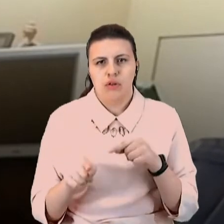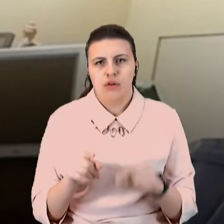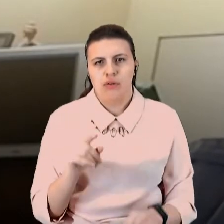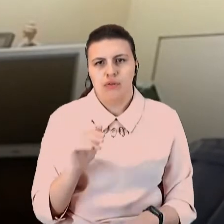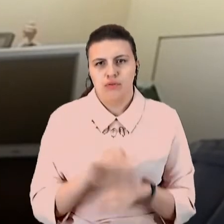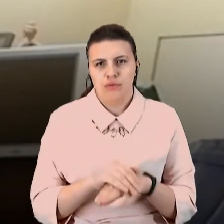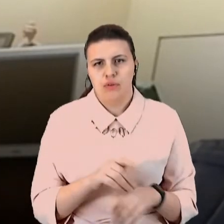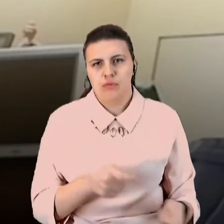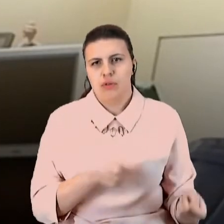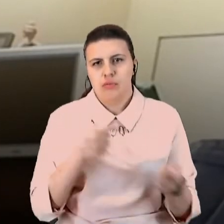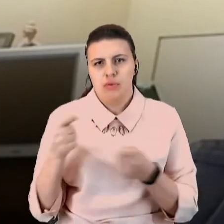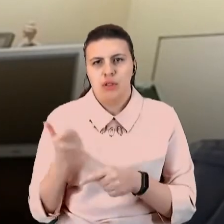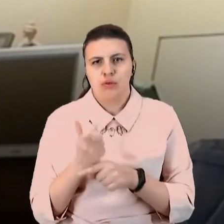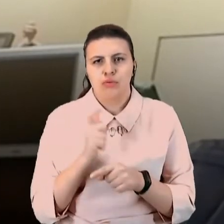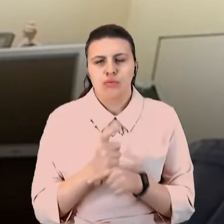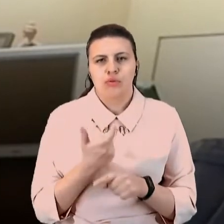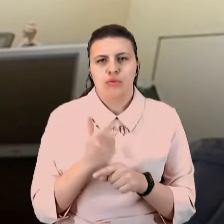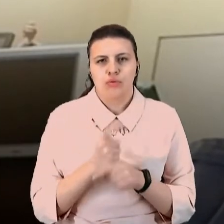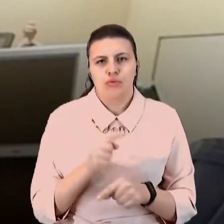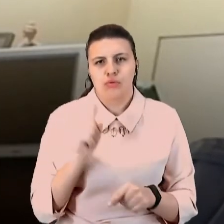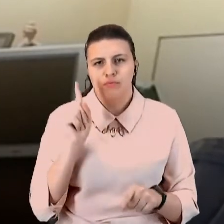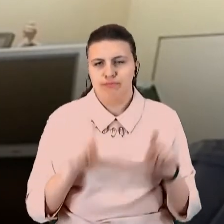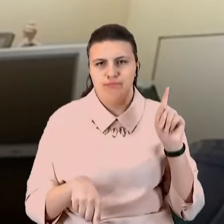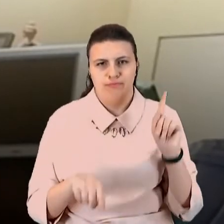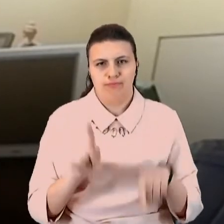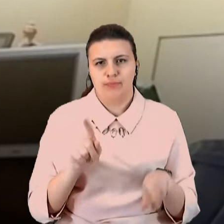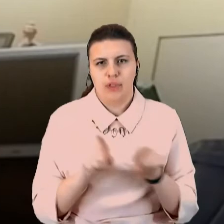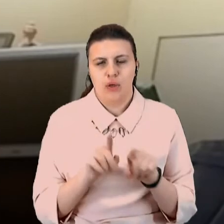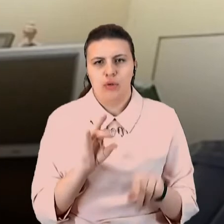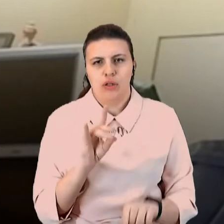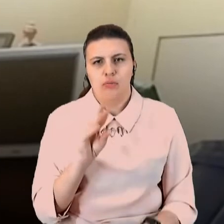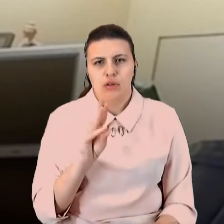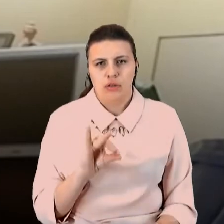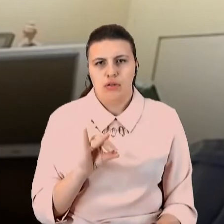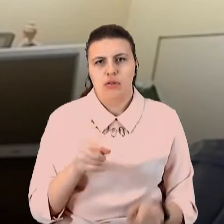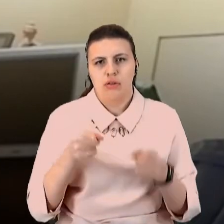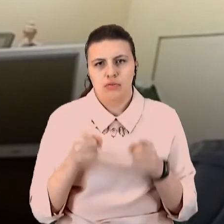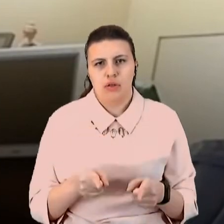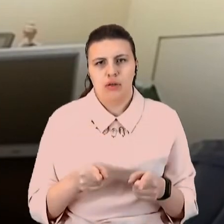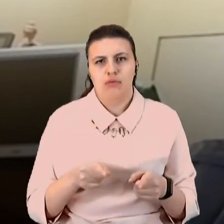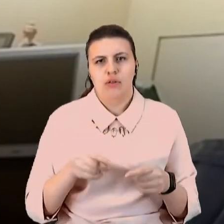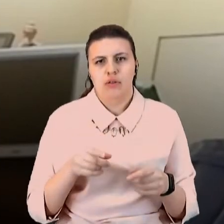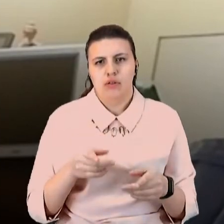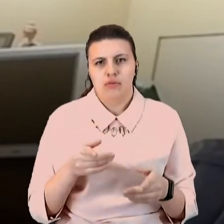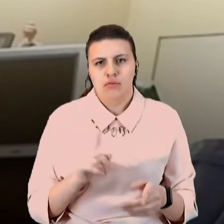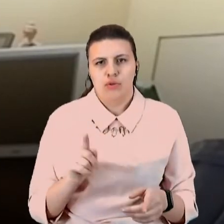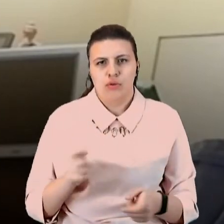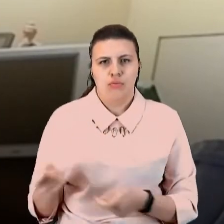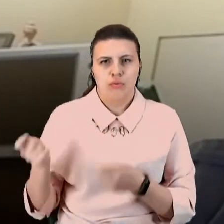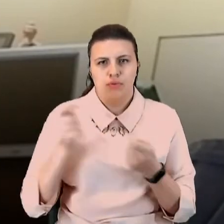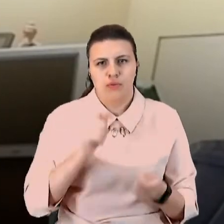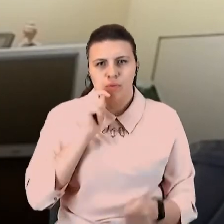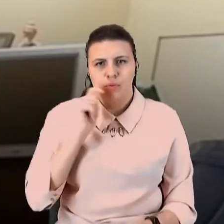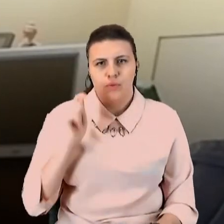це дуже-дуже такий окремішній випадок контрабанди, тому що, насправді, реально в Україну контрабандою заводяться товари контейнерами